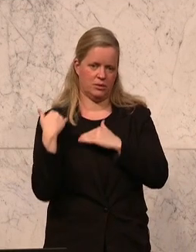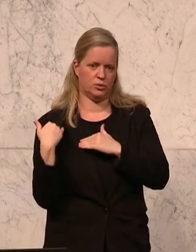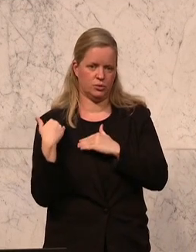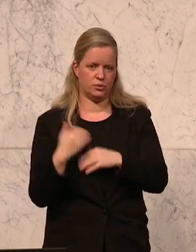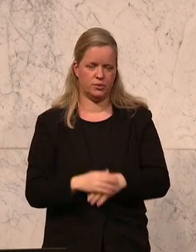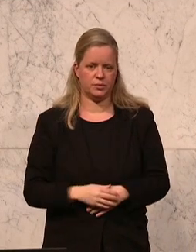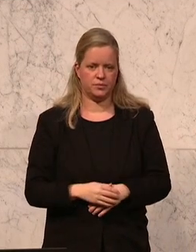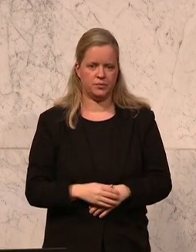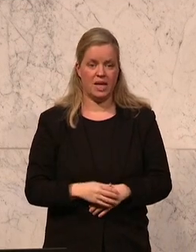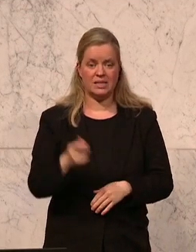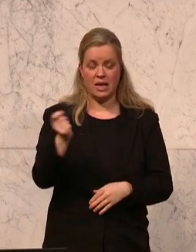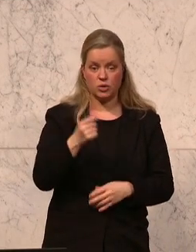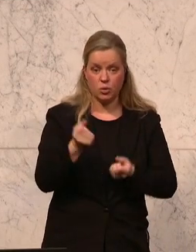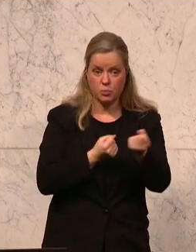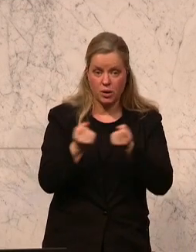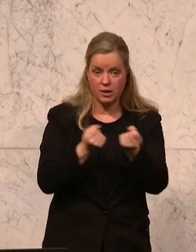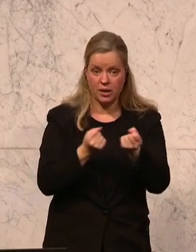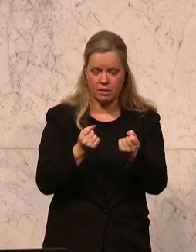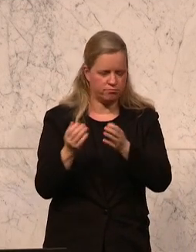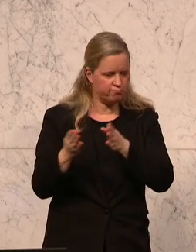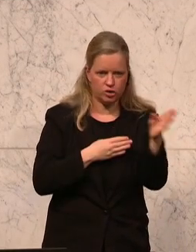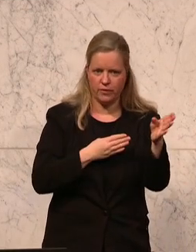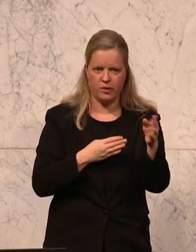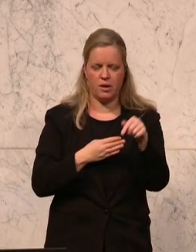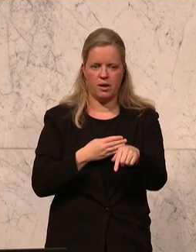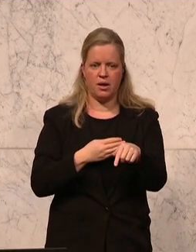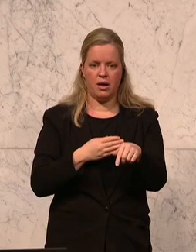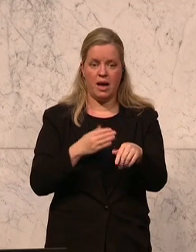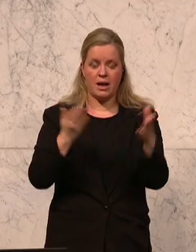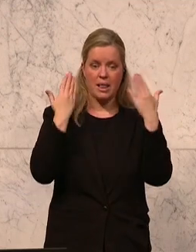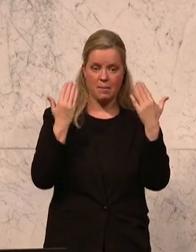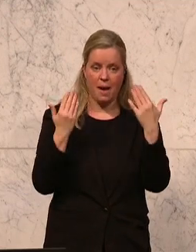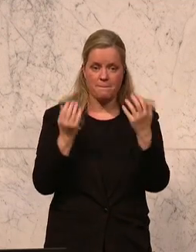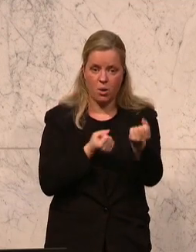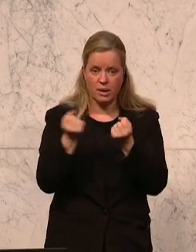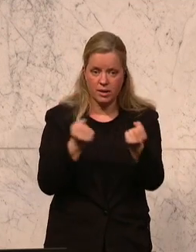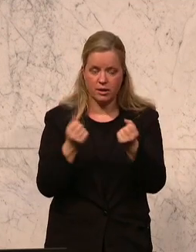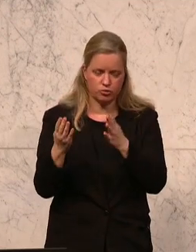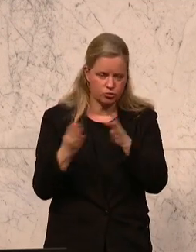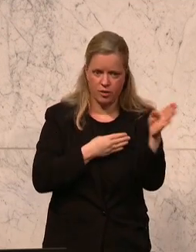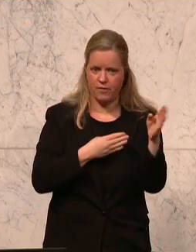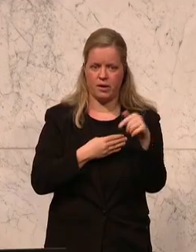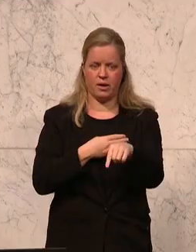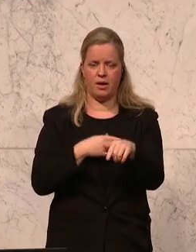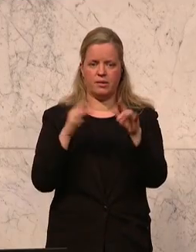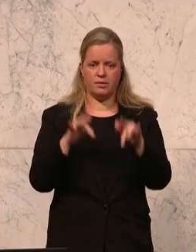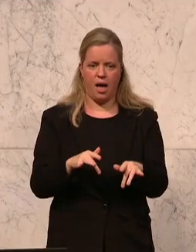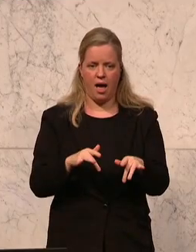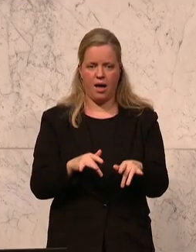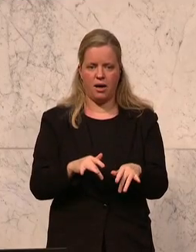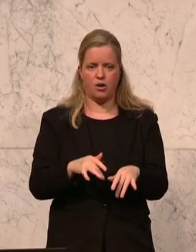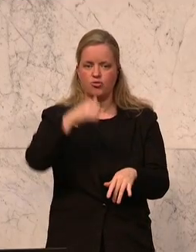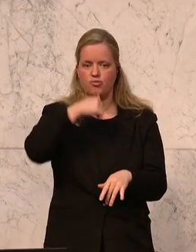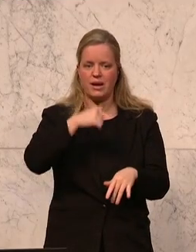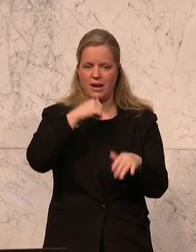Versagen in der Sanktionspolitik, ein vollkommenes Versagen in der Klimapolitik, wo man durchaus von Greenflation